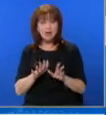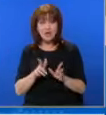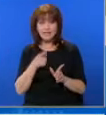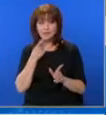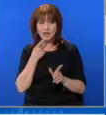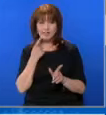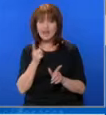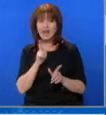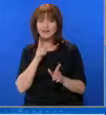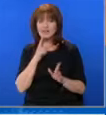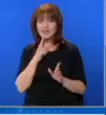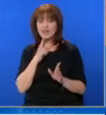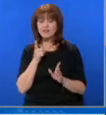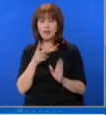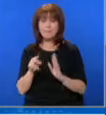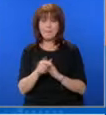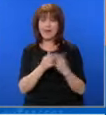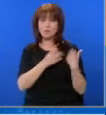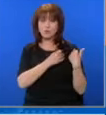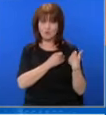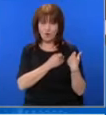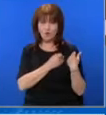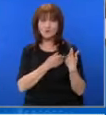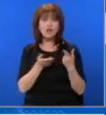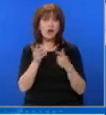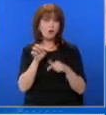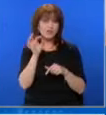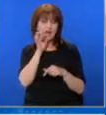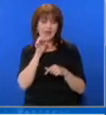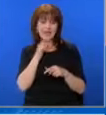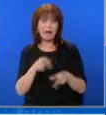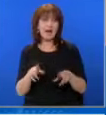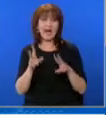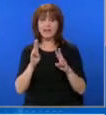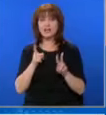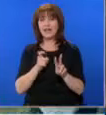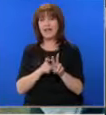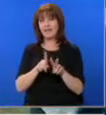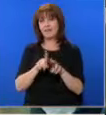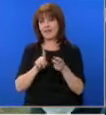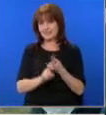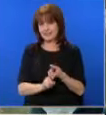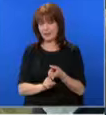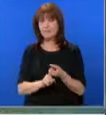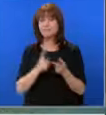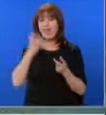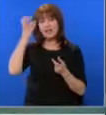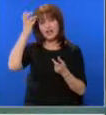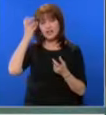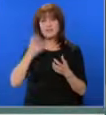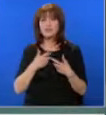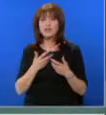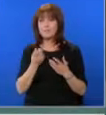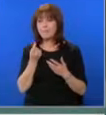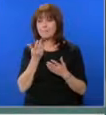защото бягам от ангажимента отговоря на този въпрос, а защото все още няма решение на Централната избирателна комисия. Държавата разполага с